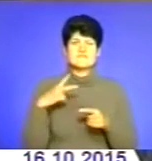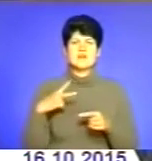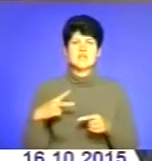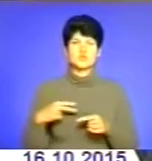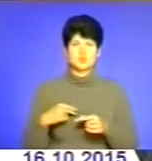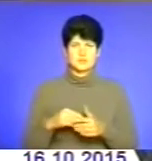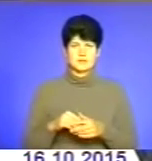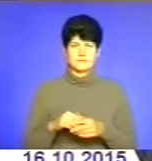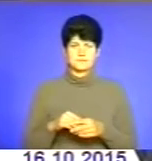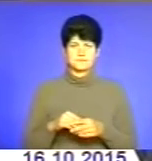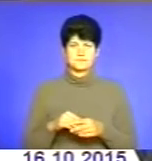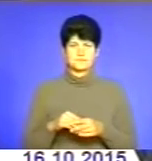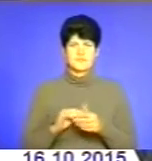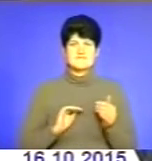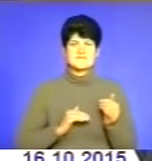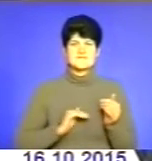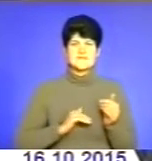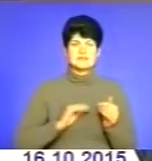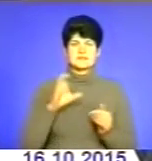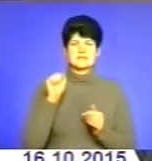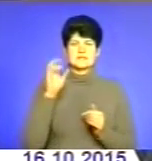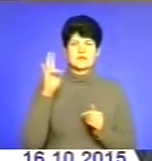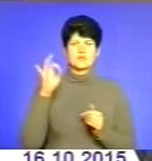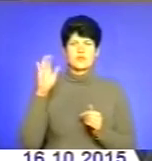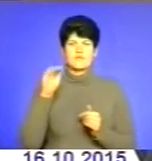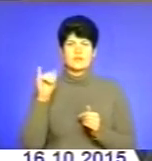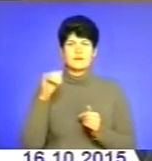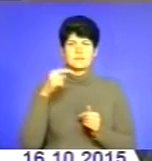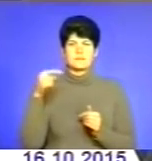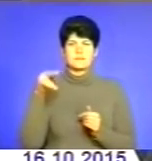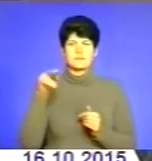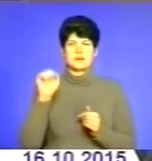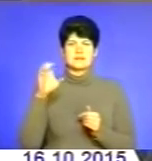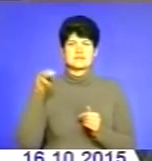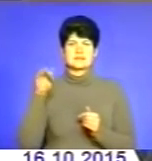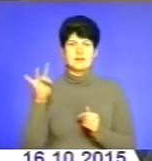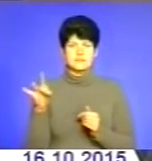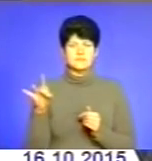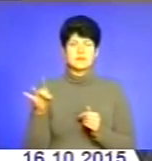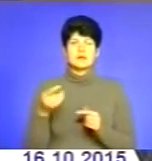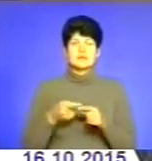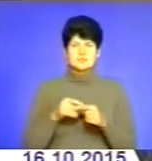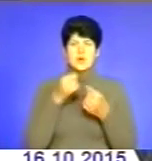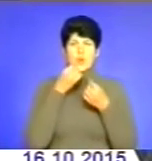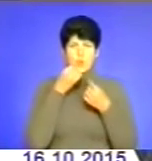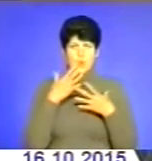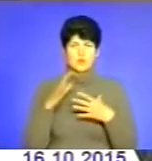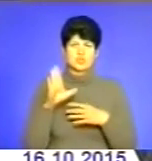фірми Sanofi Pasteur. Так що вакцина досить хороша, вона вже перевірена.